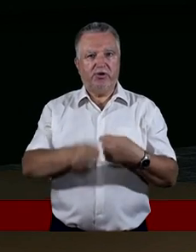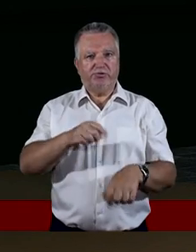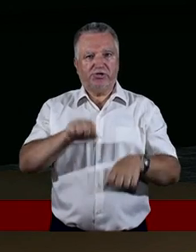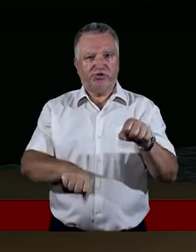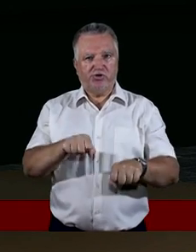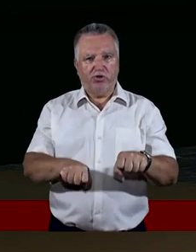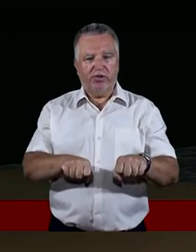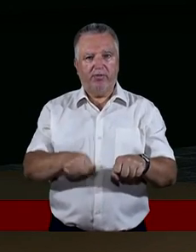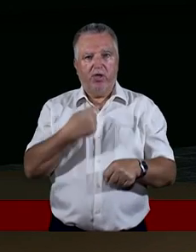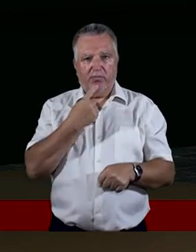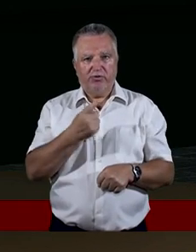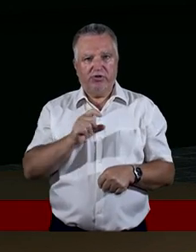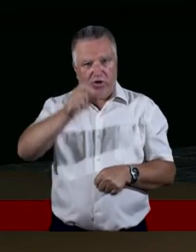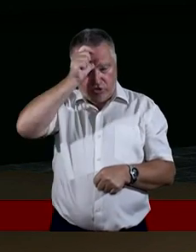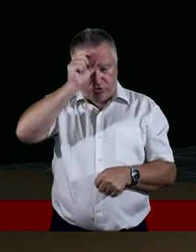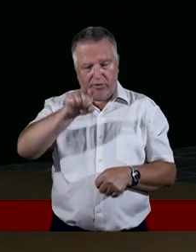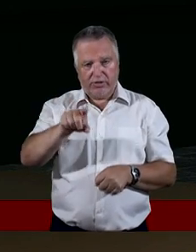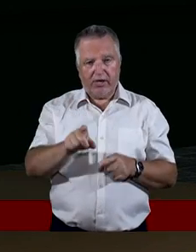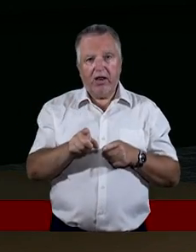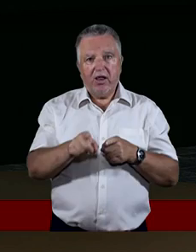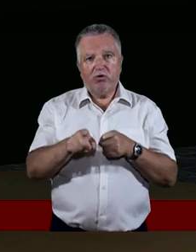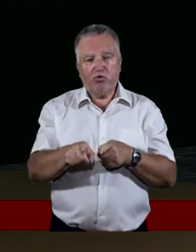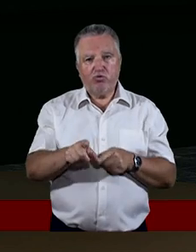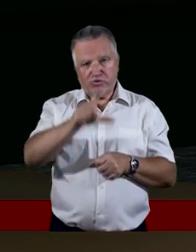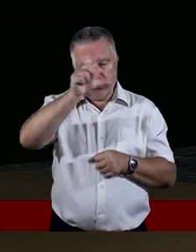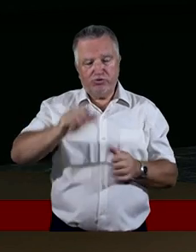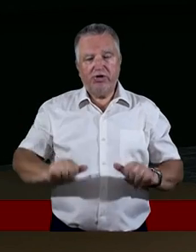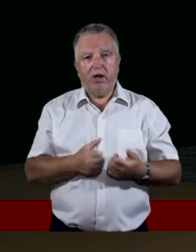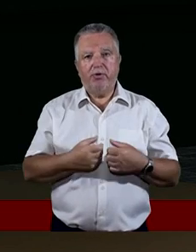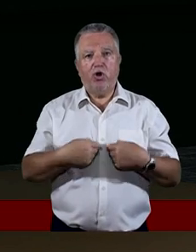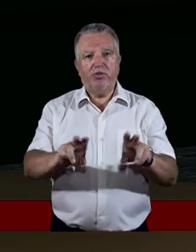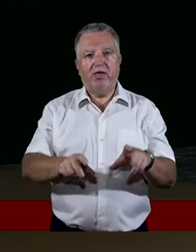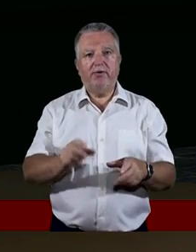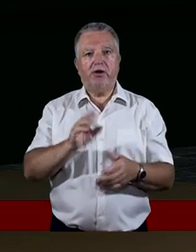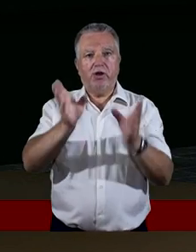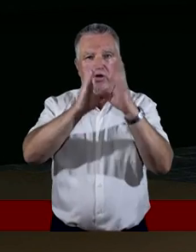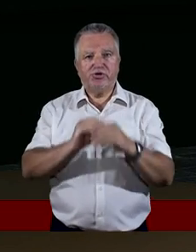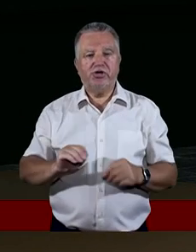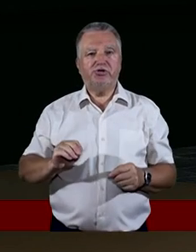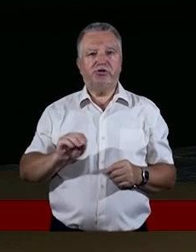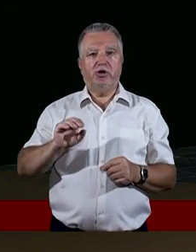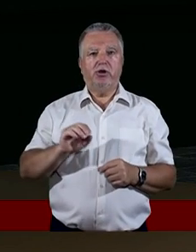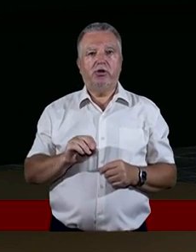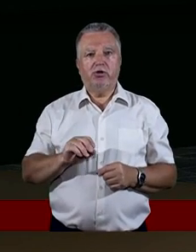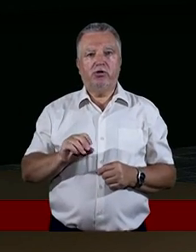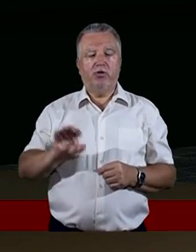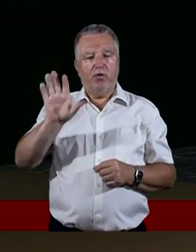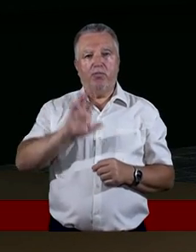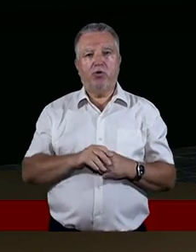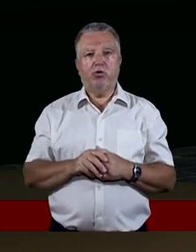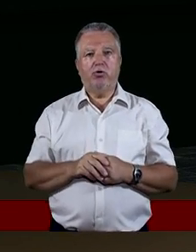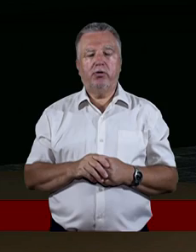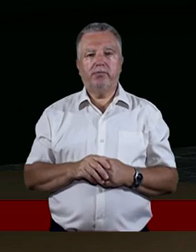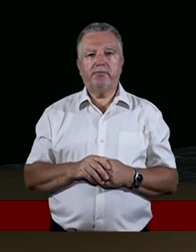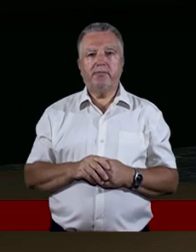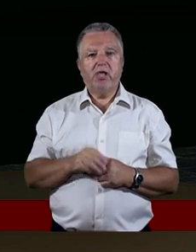mówiąc Człowiek ten namawia ludzi, aby oddawali cześć Bogu niezgodnie z zakonem. A gdy Paweł miał już usta